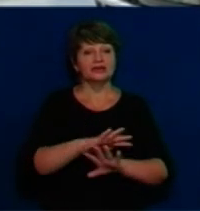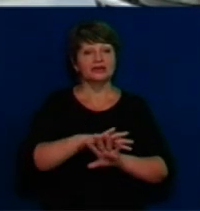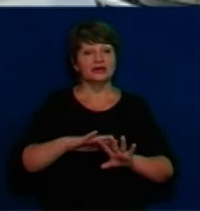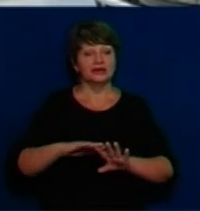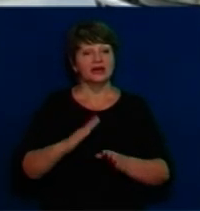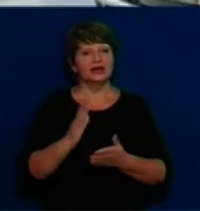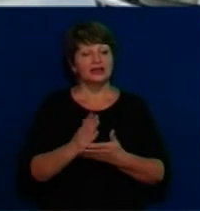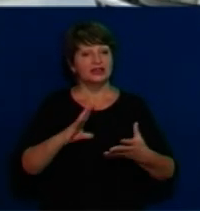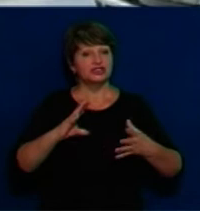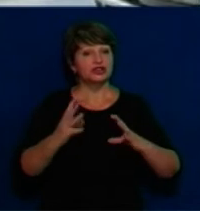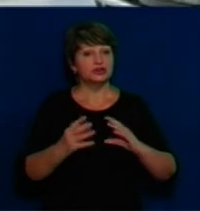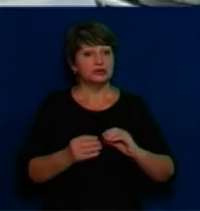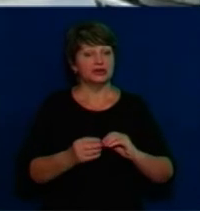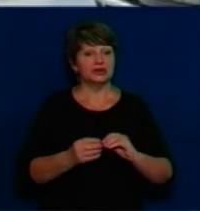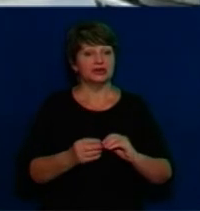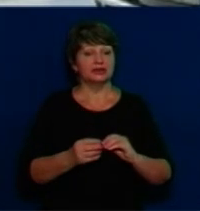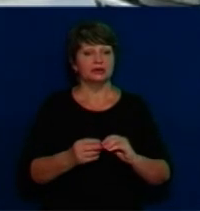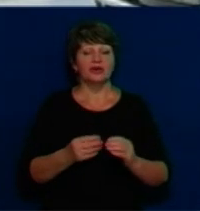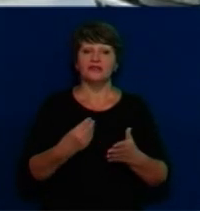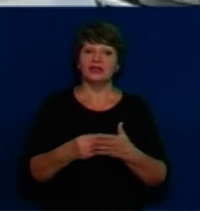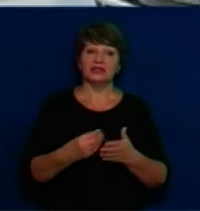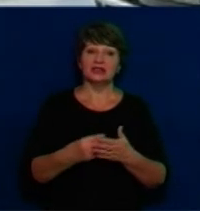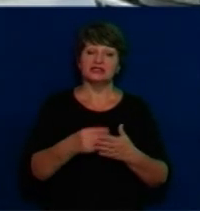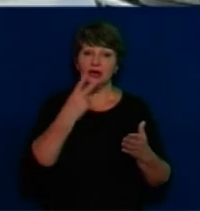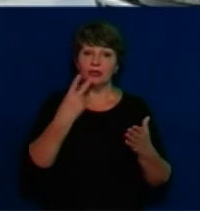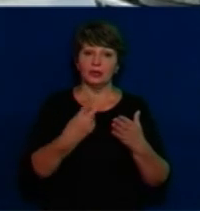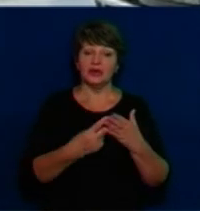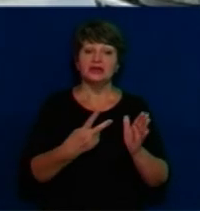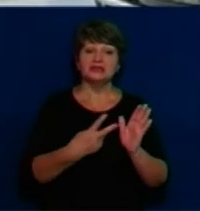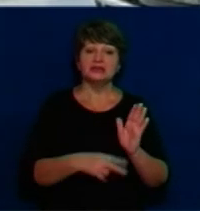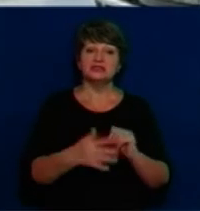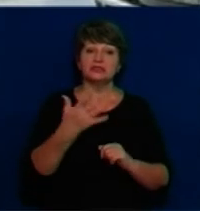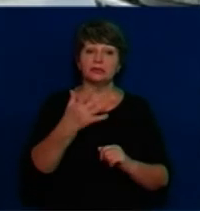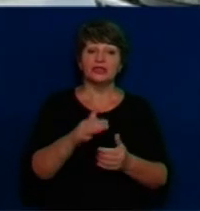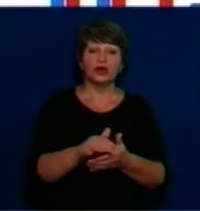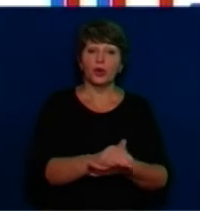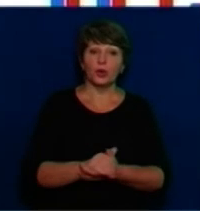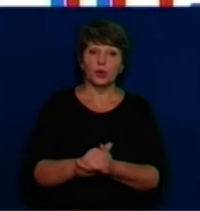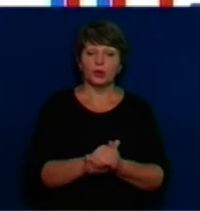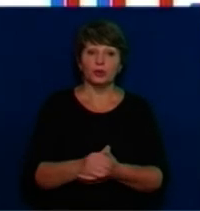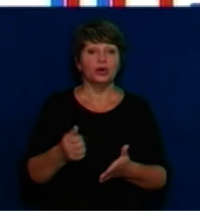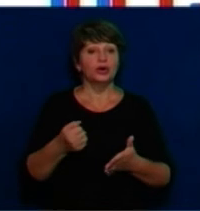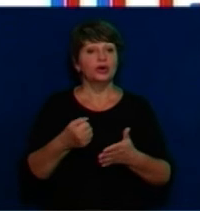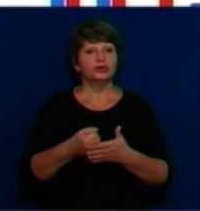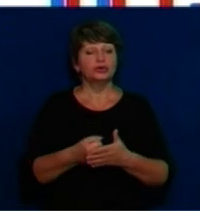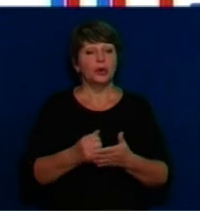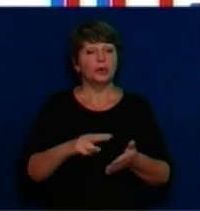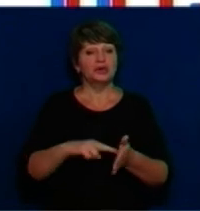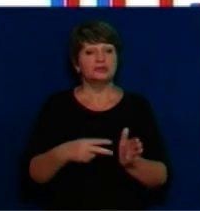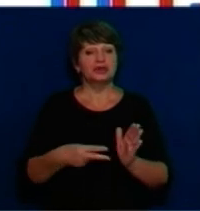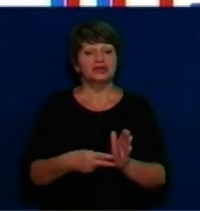результатом аналізу фінансових показників 75 громад відповідно до проєкту змін до перспективного плану